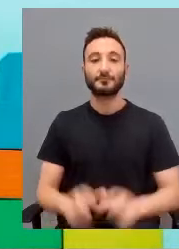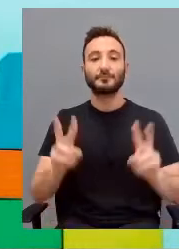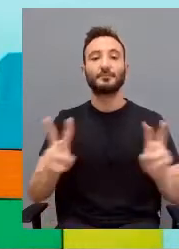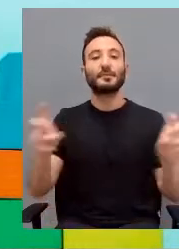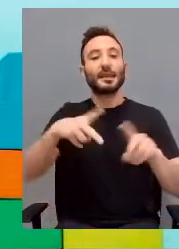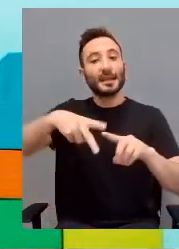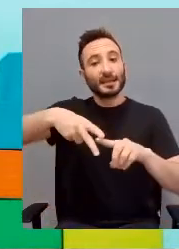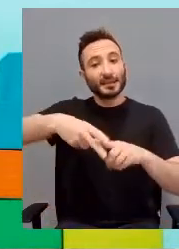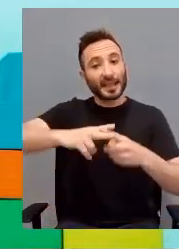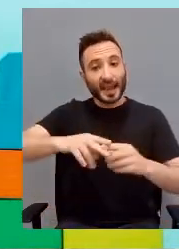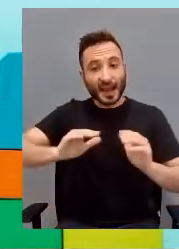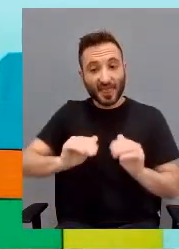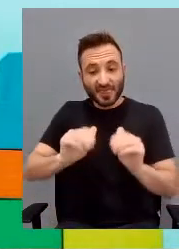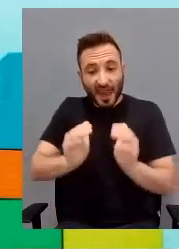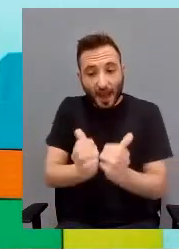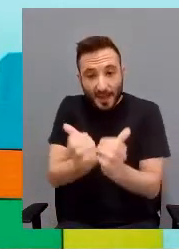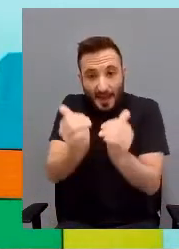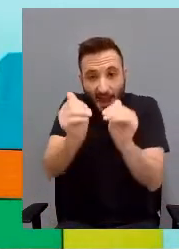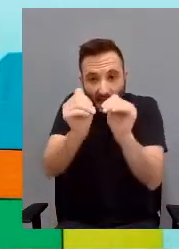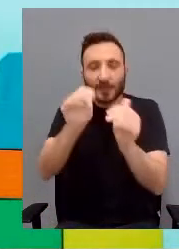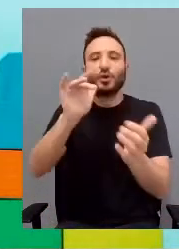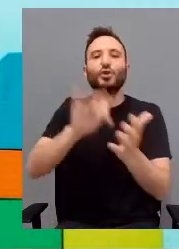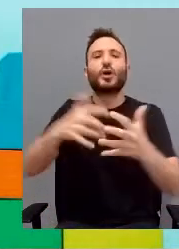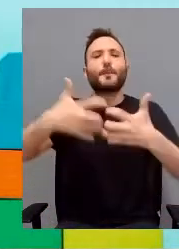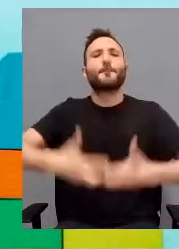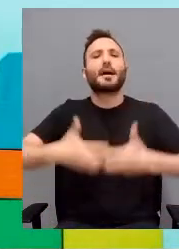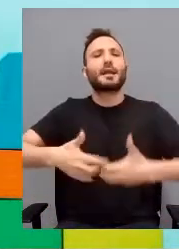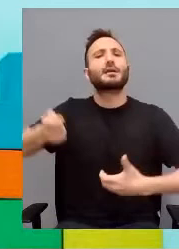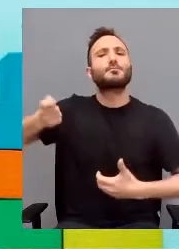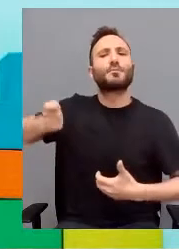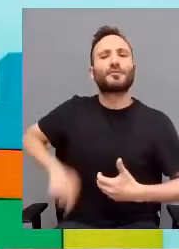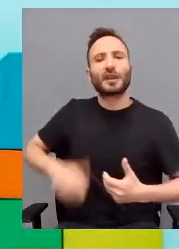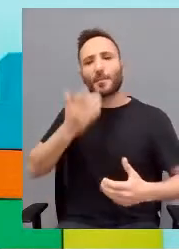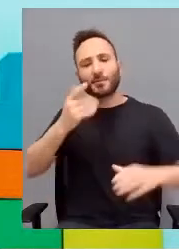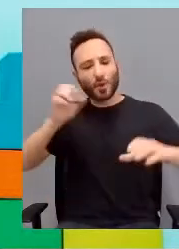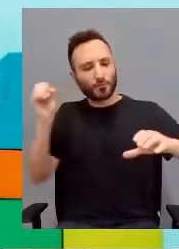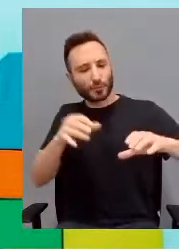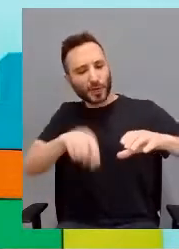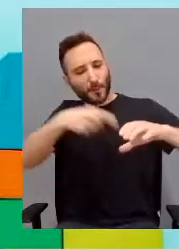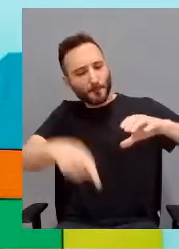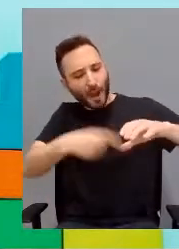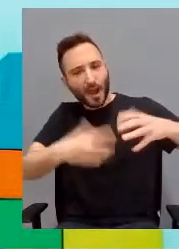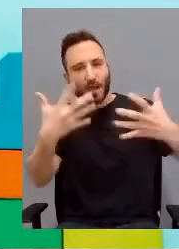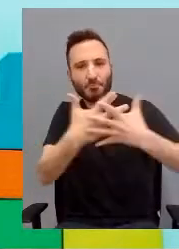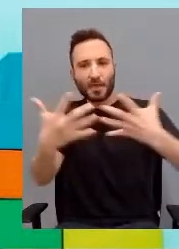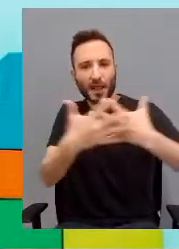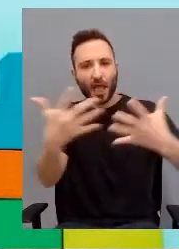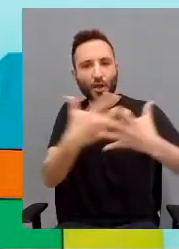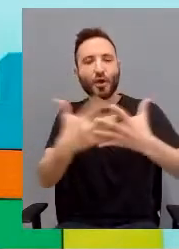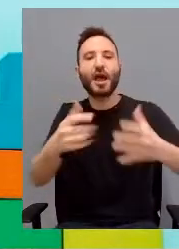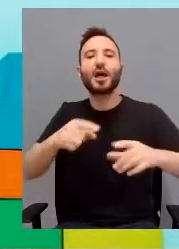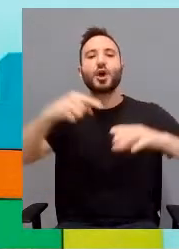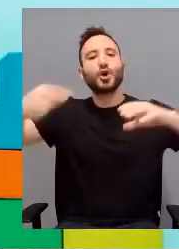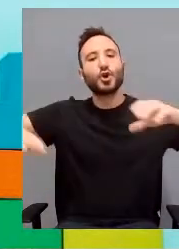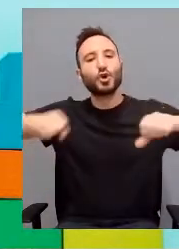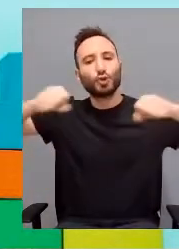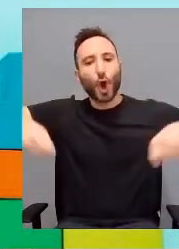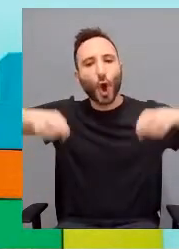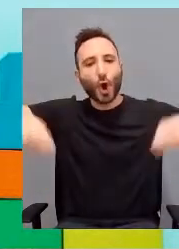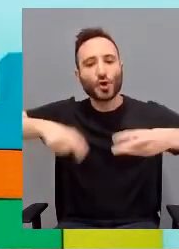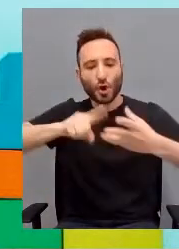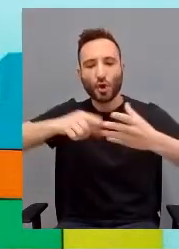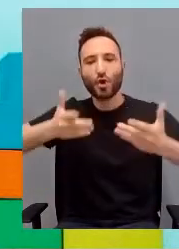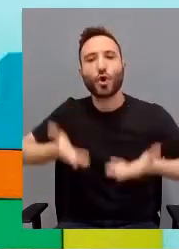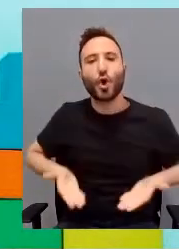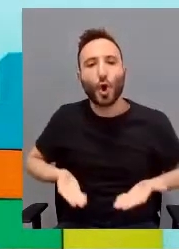ceramica conta con maquinari professionali come mesclatura torno orno e come si può vedere nella